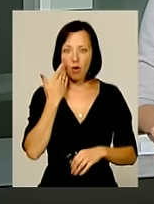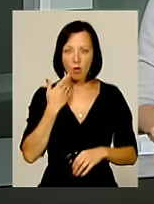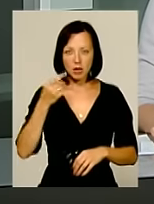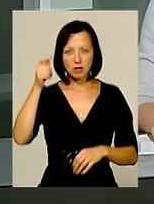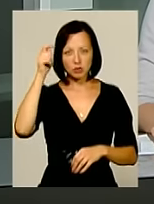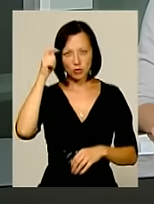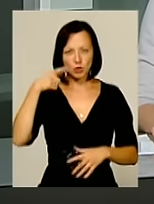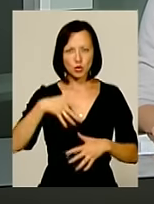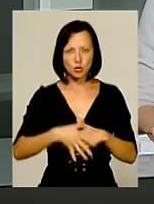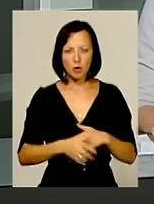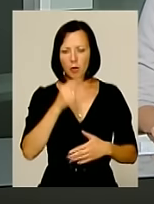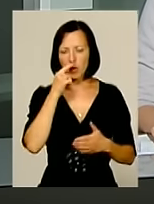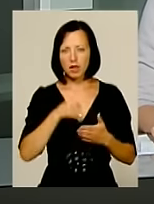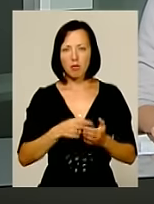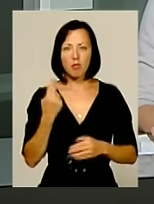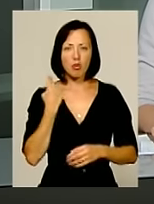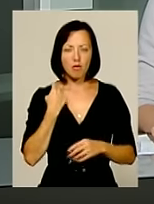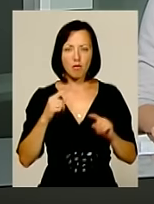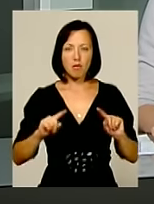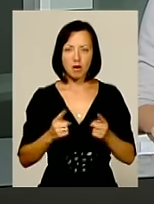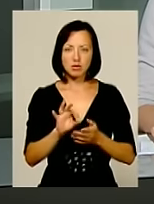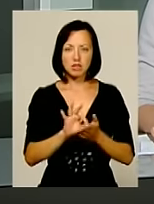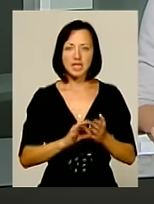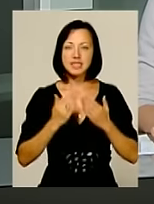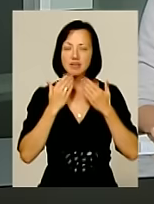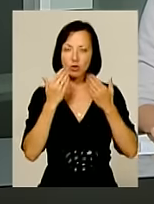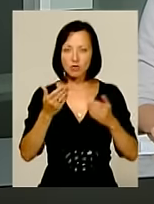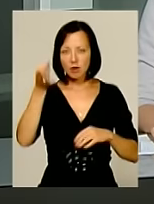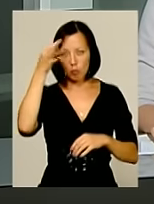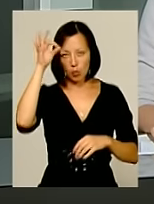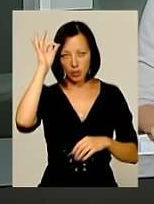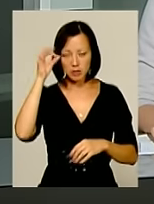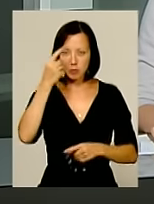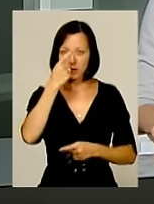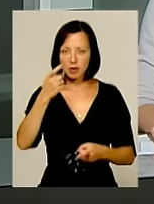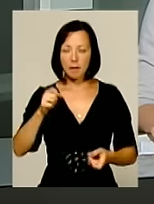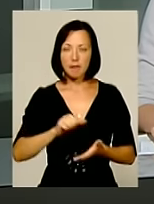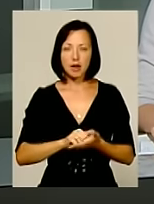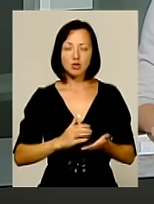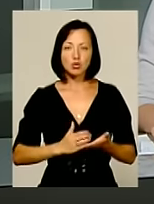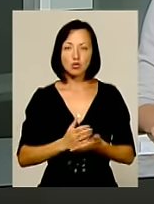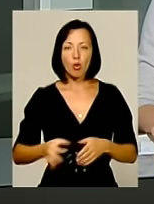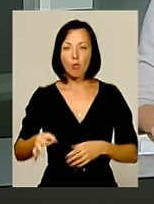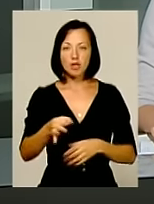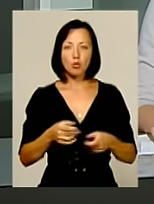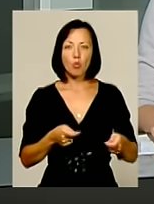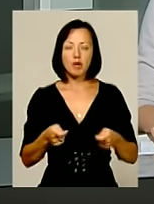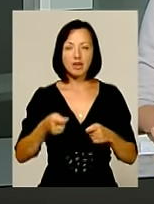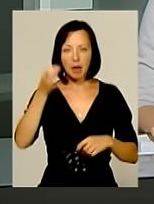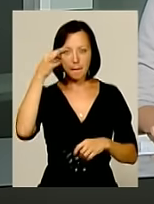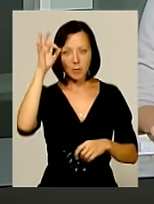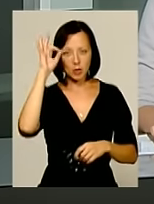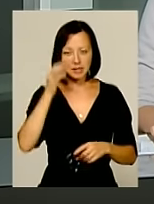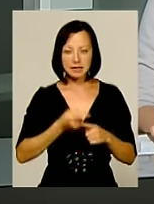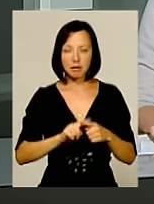відійшло, що він потрапив у боргову пастку, одразу звернувся в поліцію. Як повідомляють у пресслужбі обласного управління поліції,